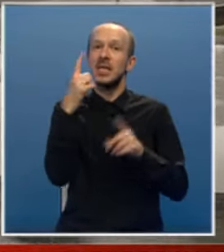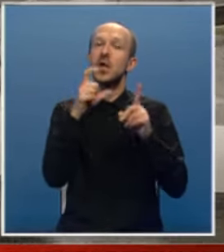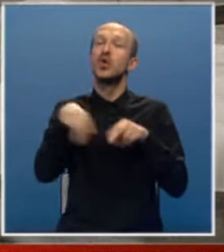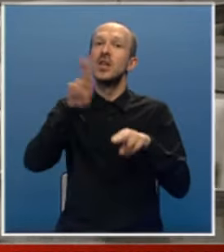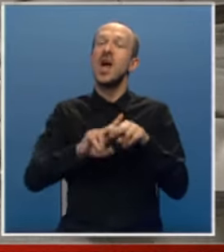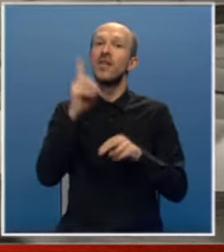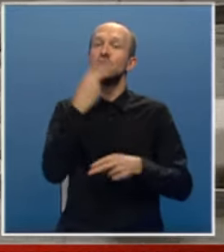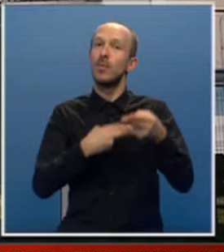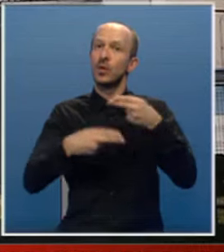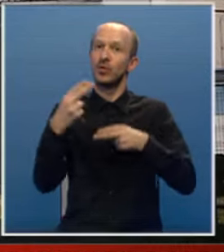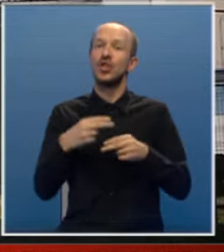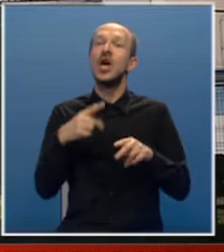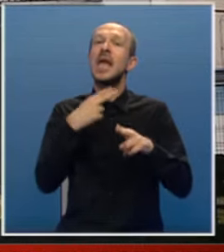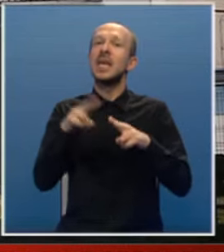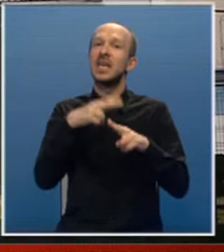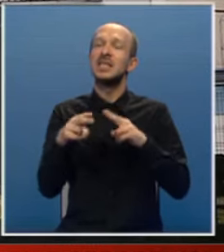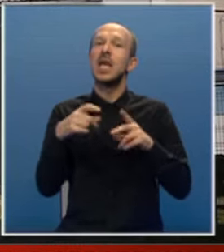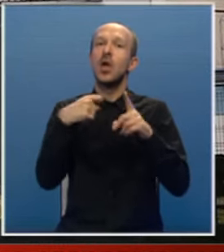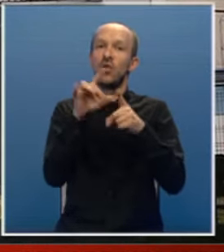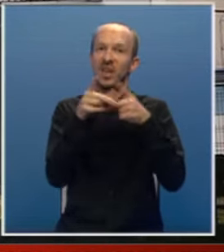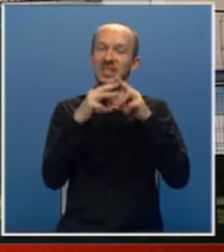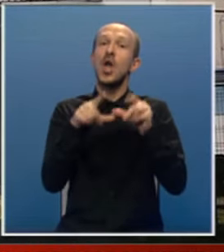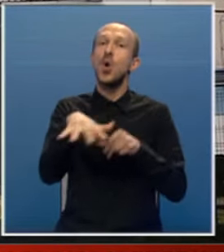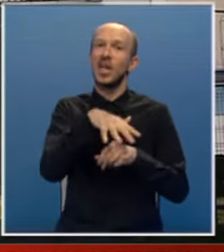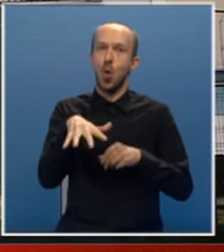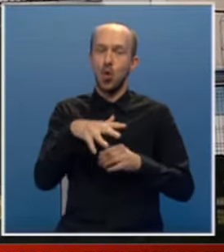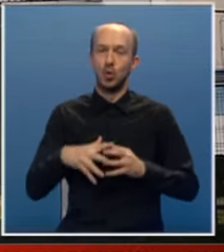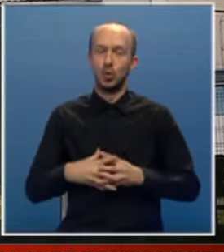je od najvećih proizvođača higijenske konfekcije u regionu.